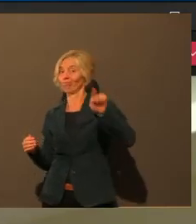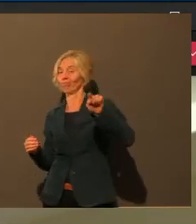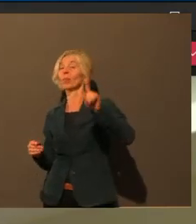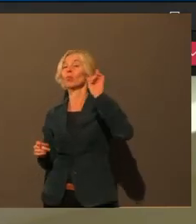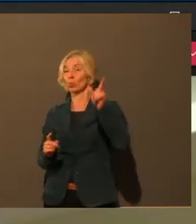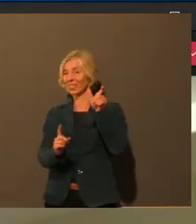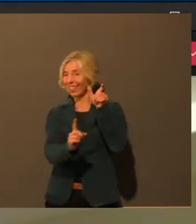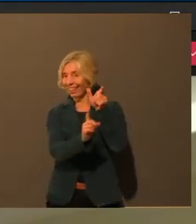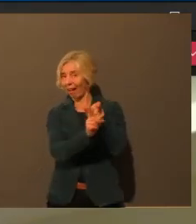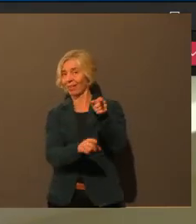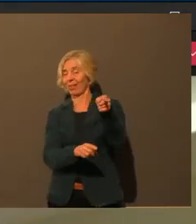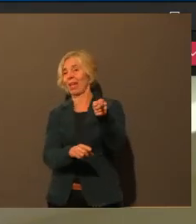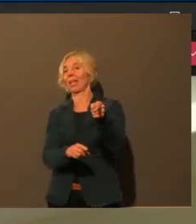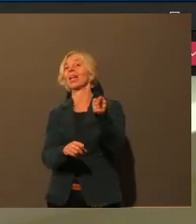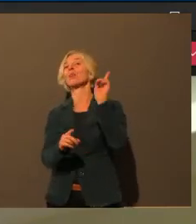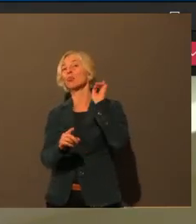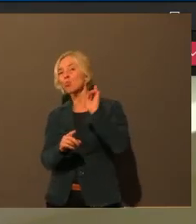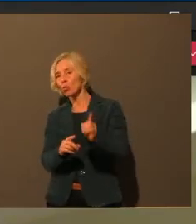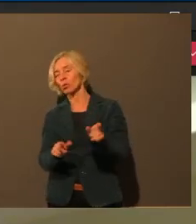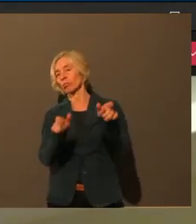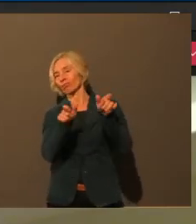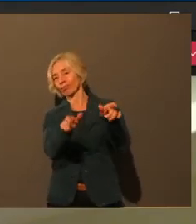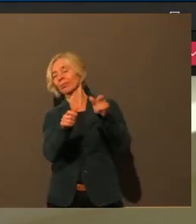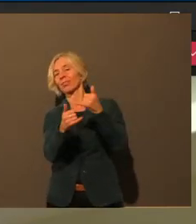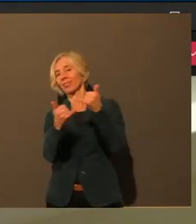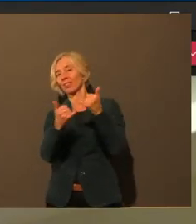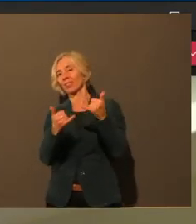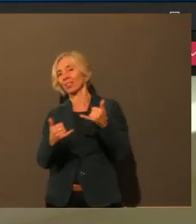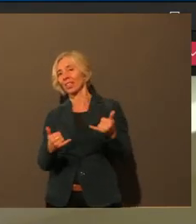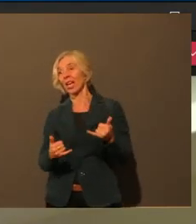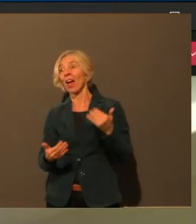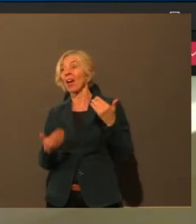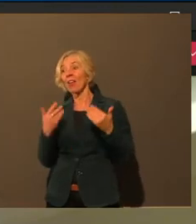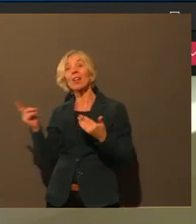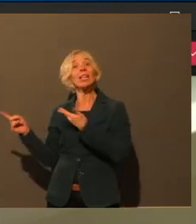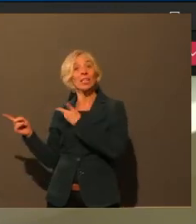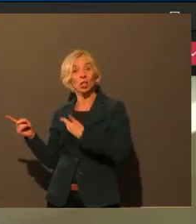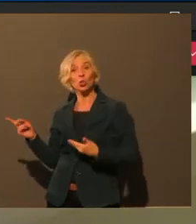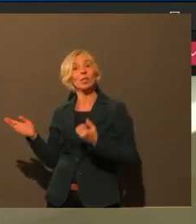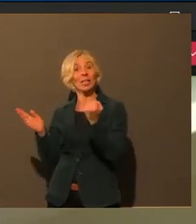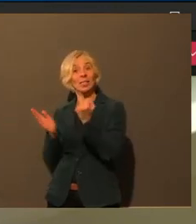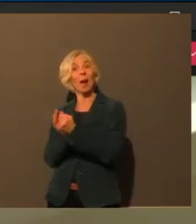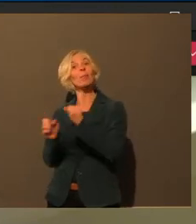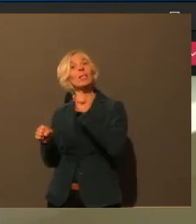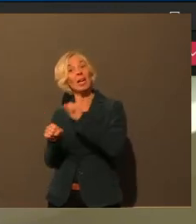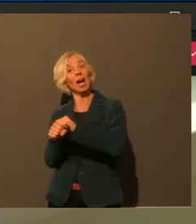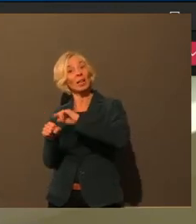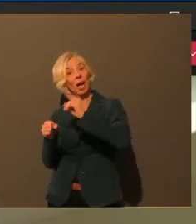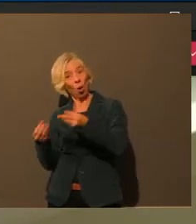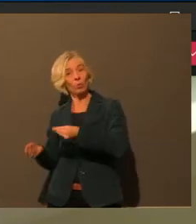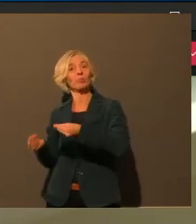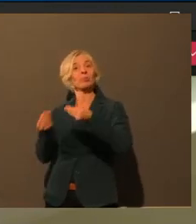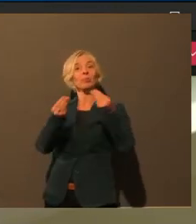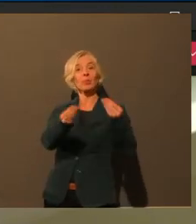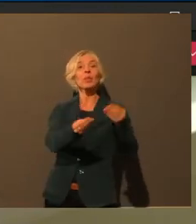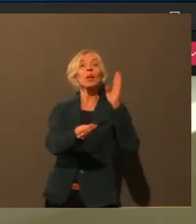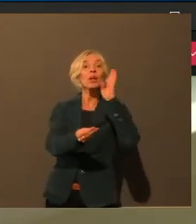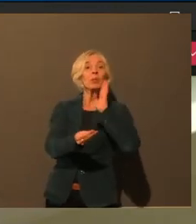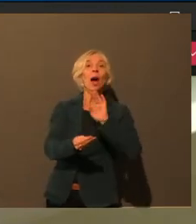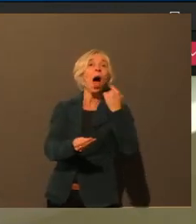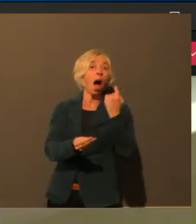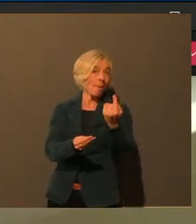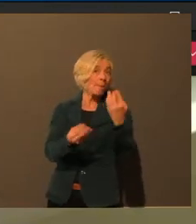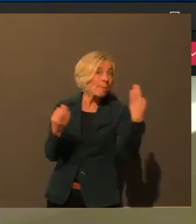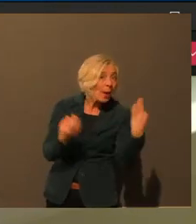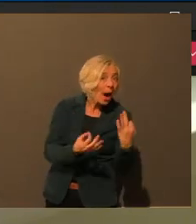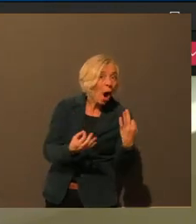anbietet, vielleicht auch gleich Hilfestellungen mitgibt, wo man sich hinwenden kann, wenn einem einfach nach fünf, sechs, sieben, acht Tagen die Decke auf den Kopf